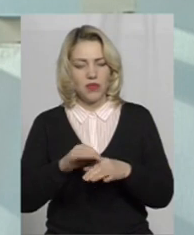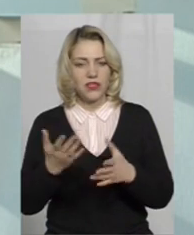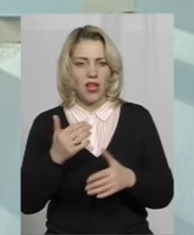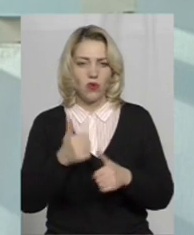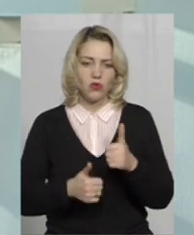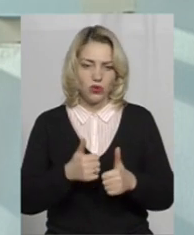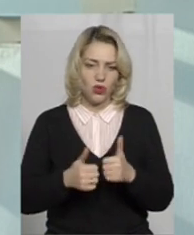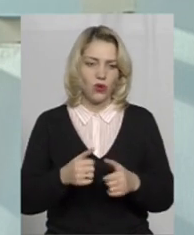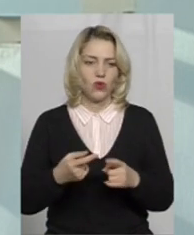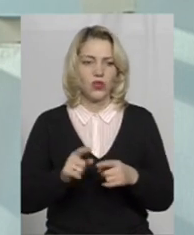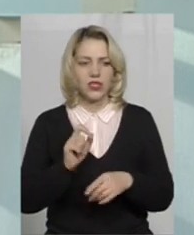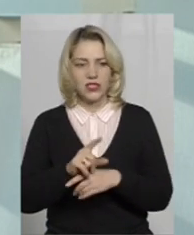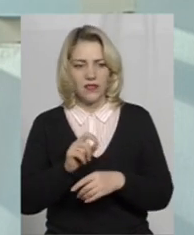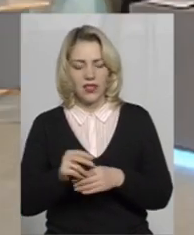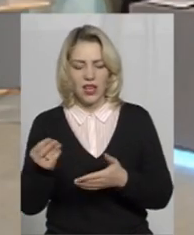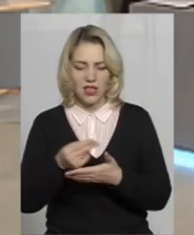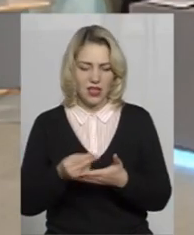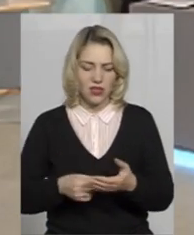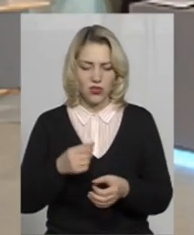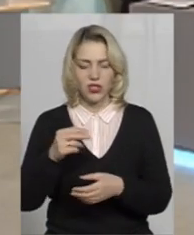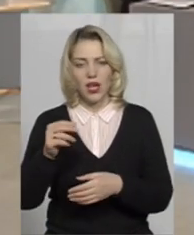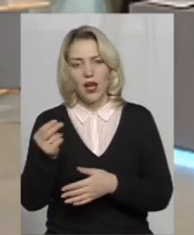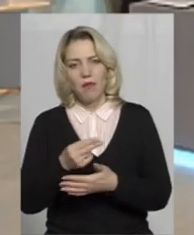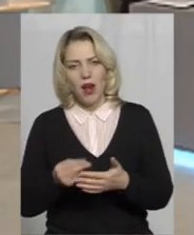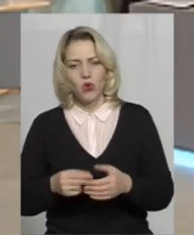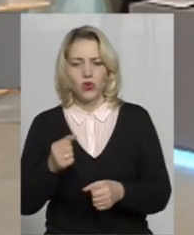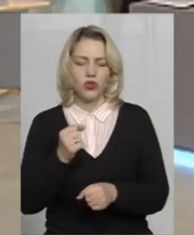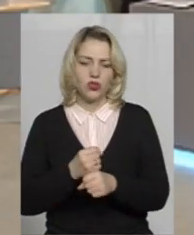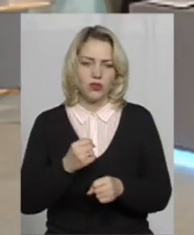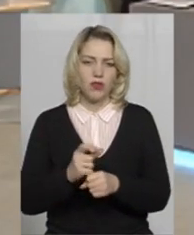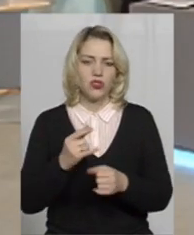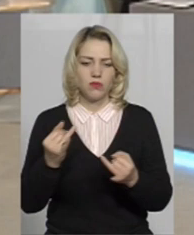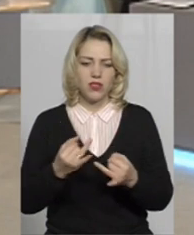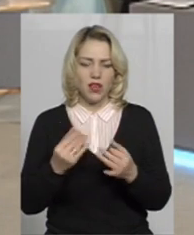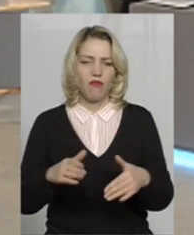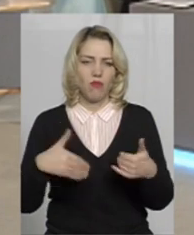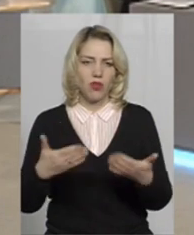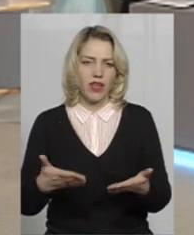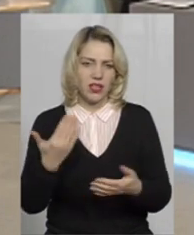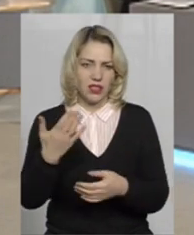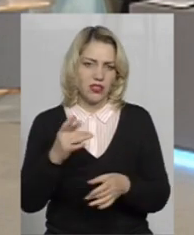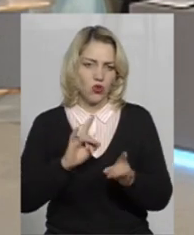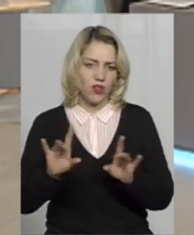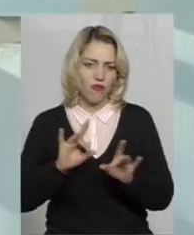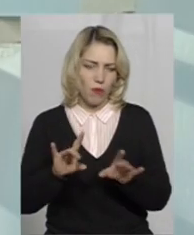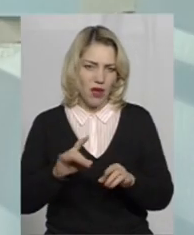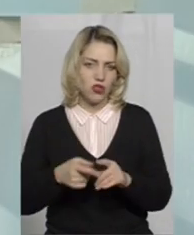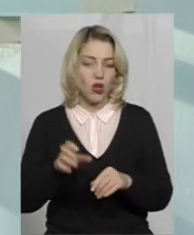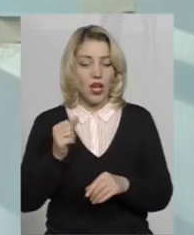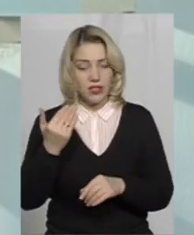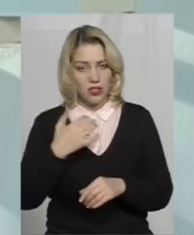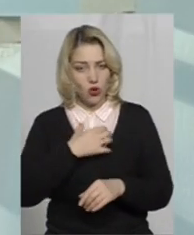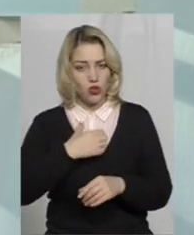якісь завдання, карточки малюють, пишуть, розробляють для того, щоб цікаво подати інформацію. Тому це їхня основна робота, звичайно. Але,